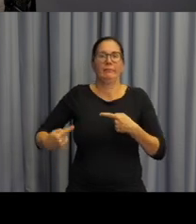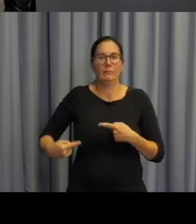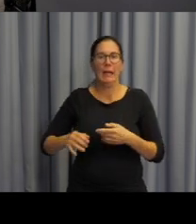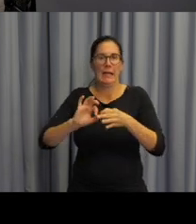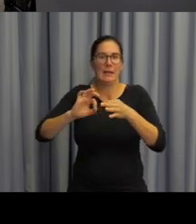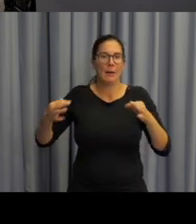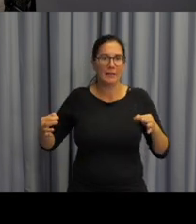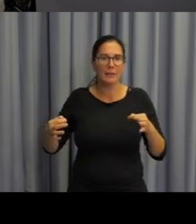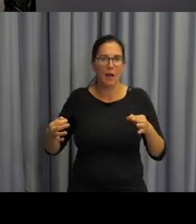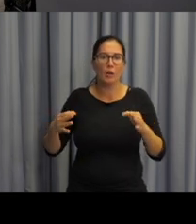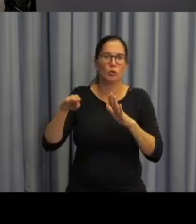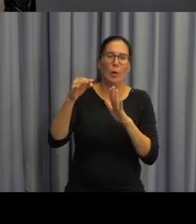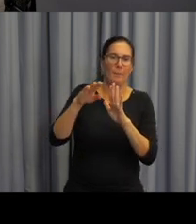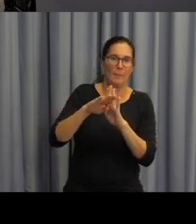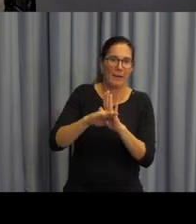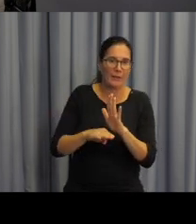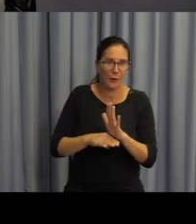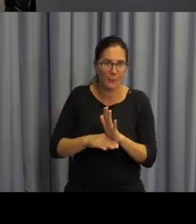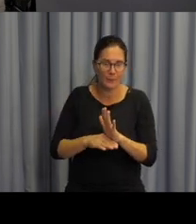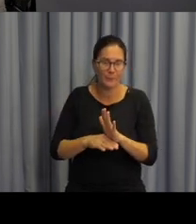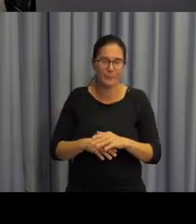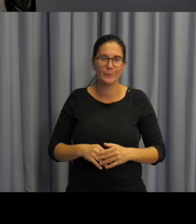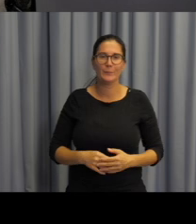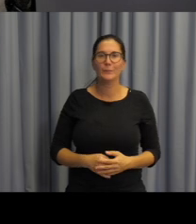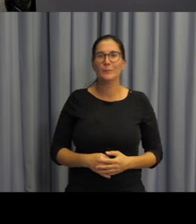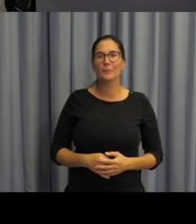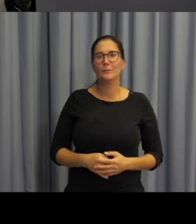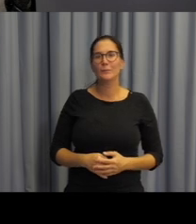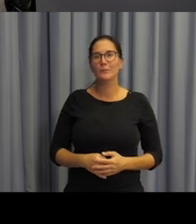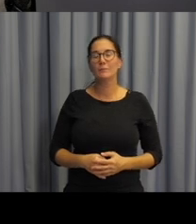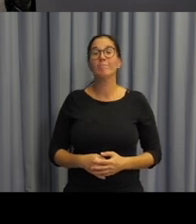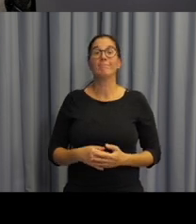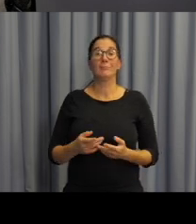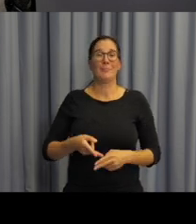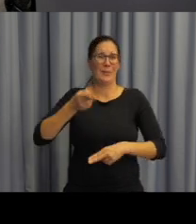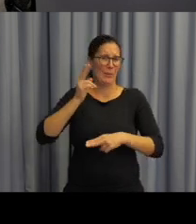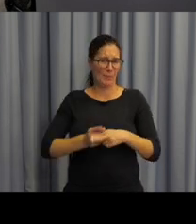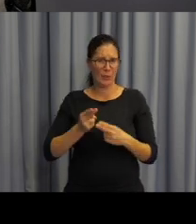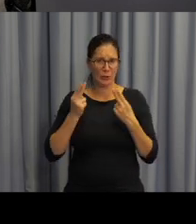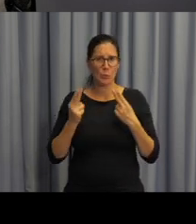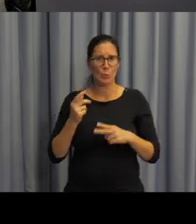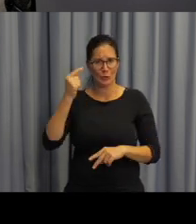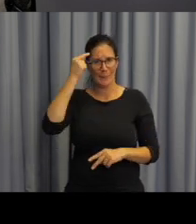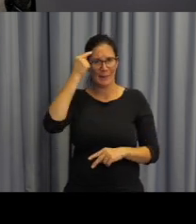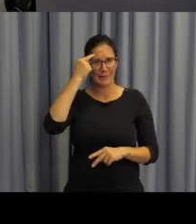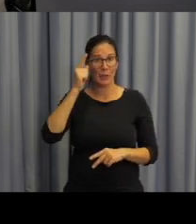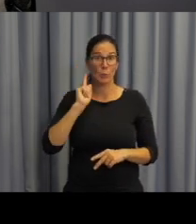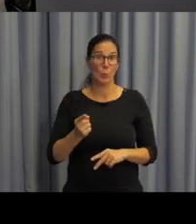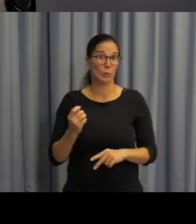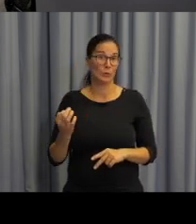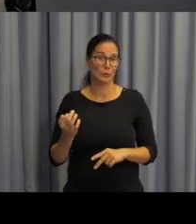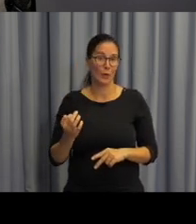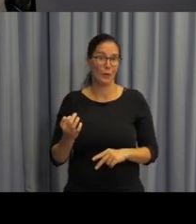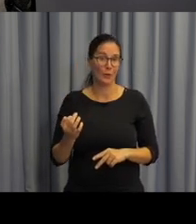pozornost toho žáka k určitému gramatickému jevu. A to poslední, co bych chtěla